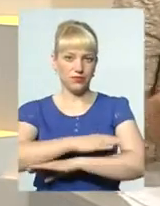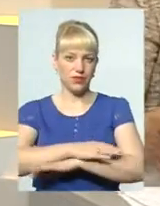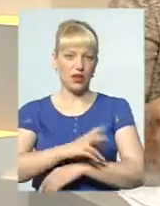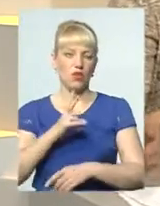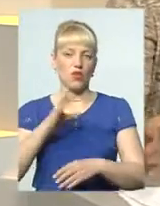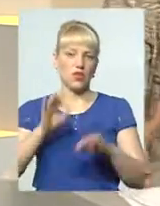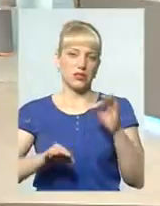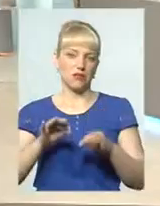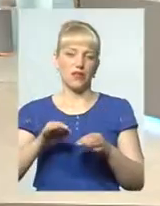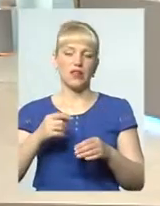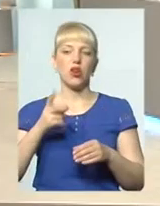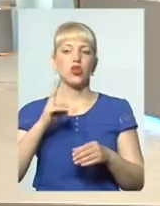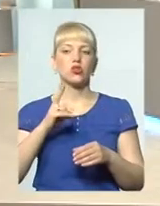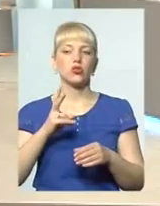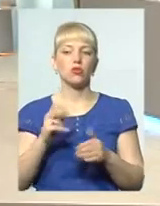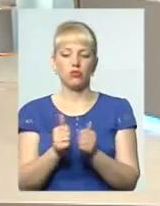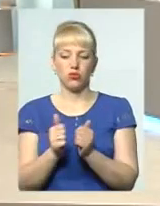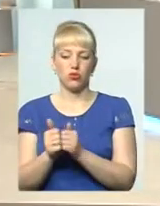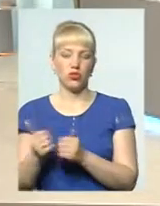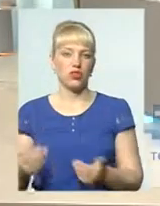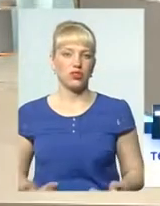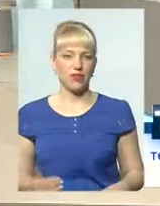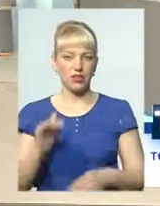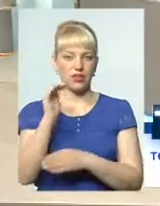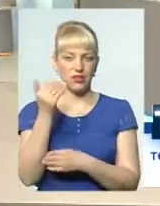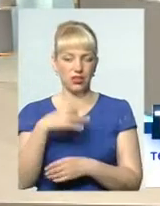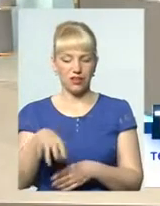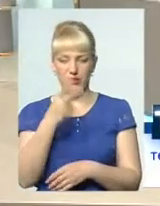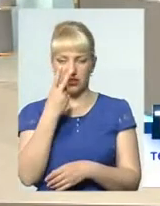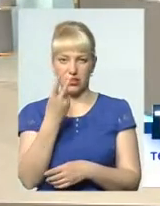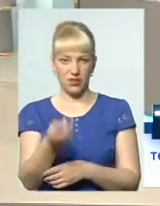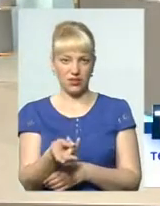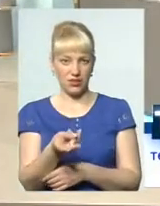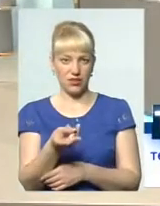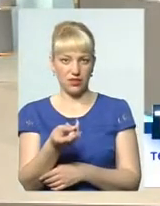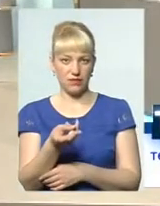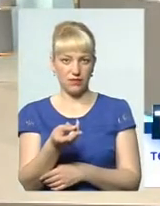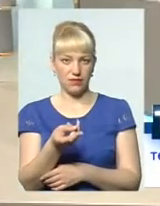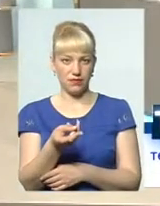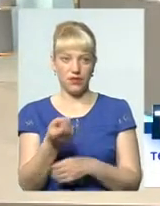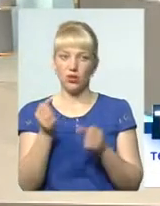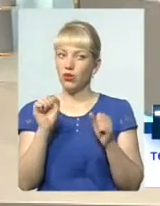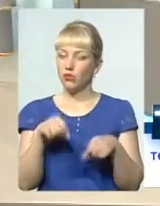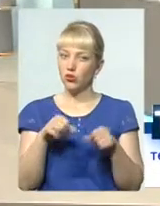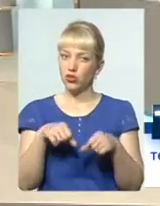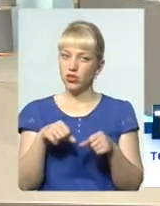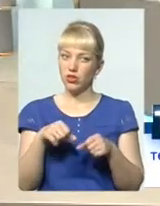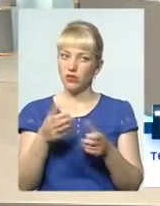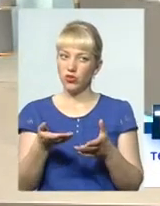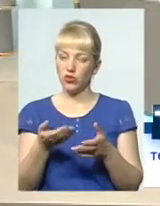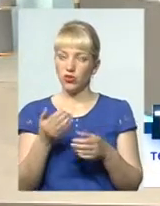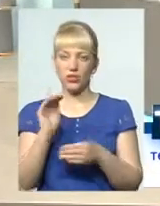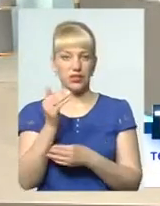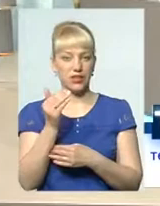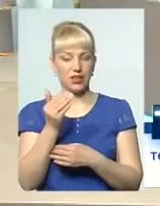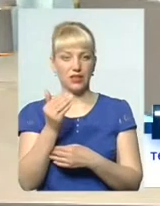а поруч в цій родині живе дитина і на це все дивиться. Можливо, їй